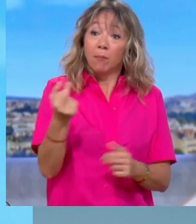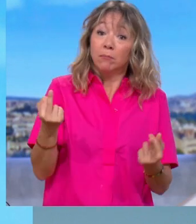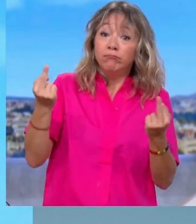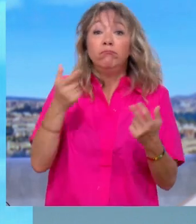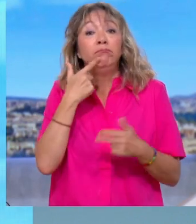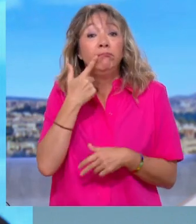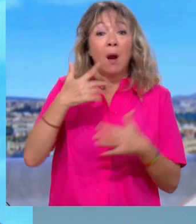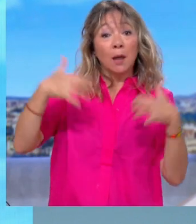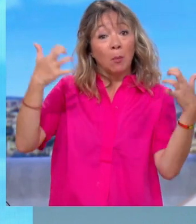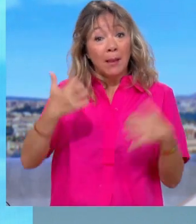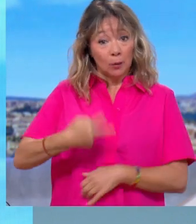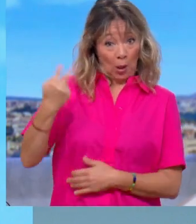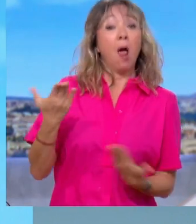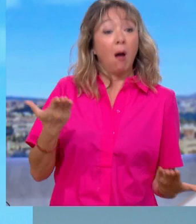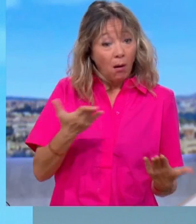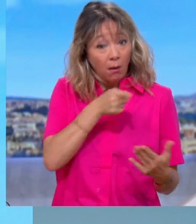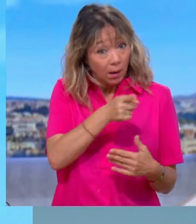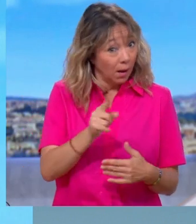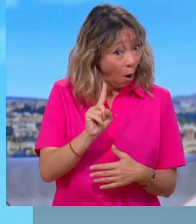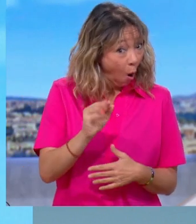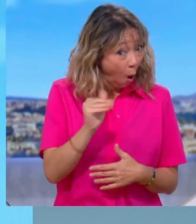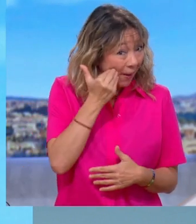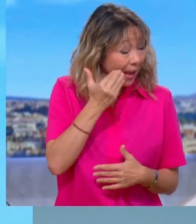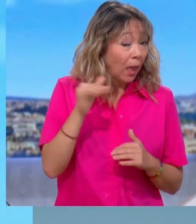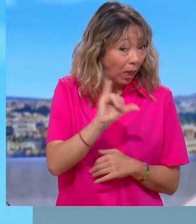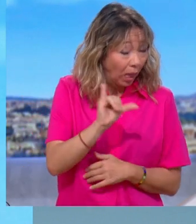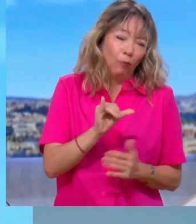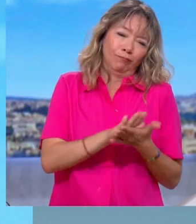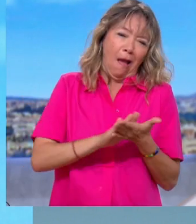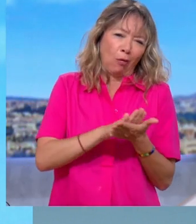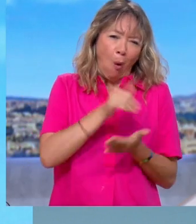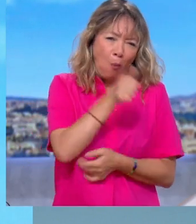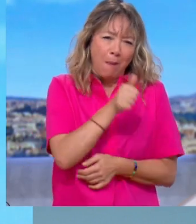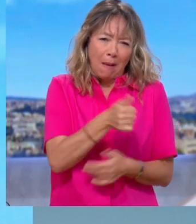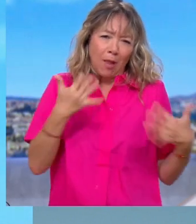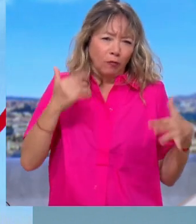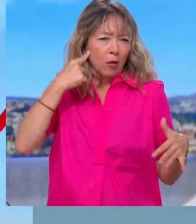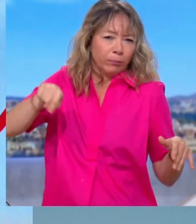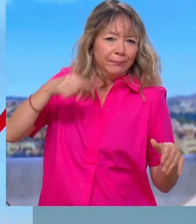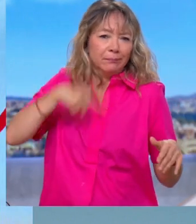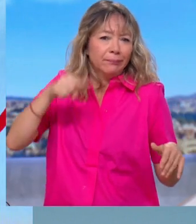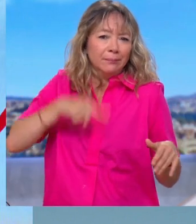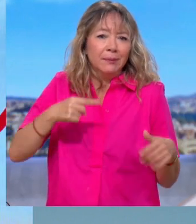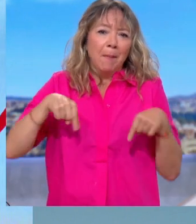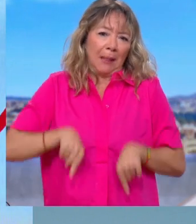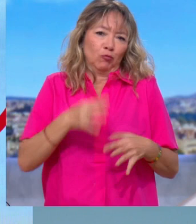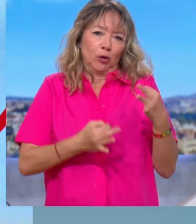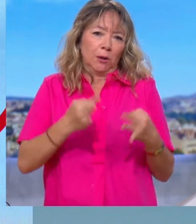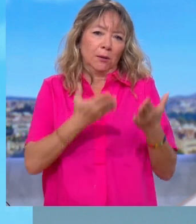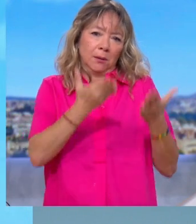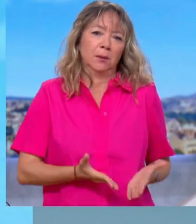comparez les deux choses. Quand, je compare, je dis simplement que c'est un grand désobéissant. Et à quelle règle obéit-il quand